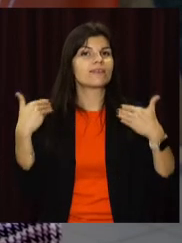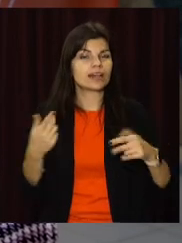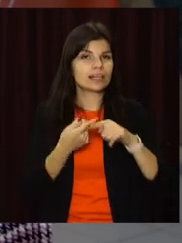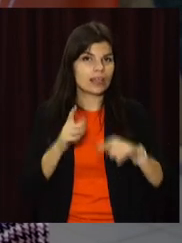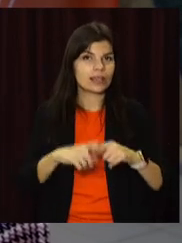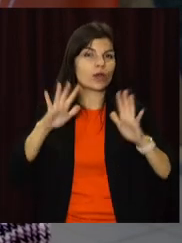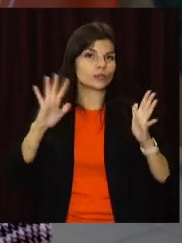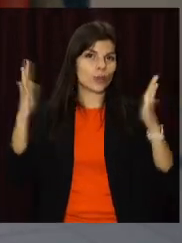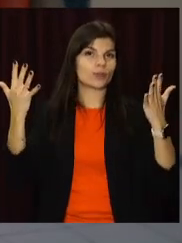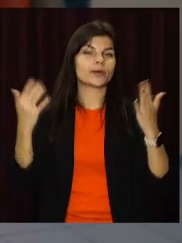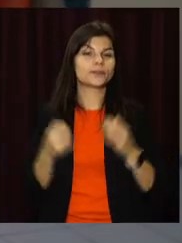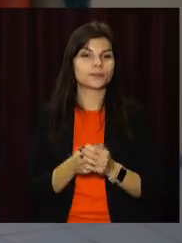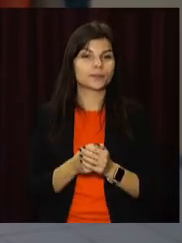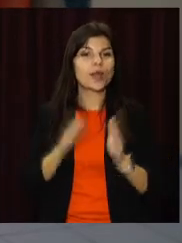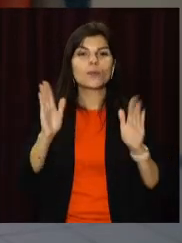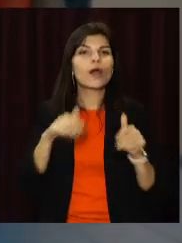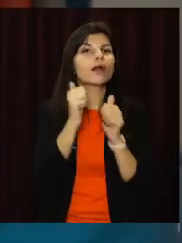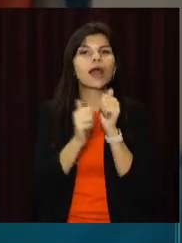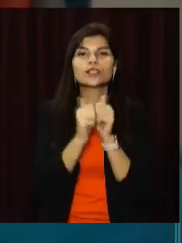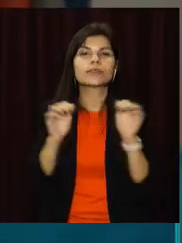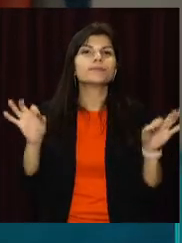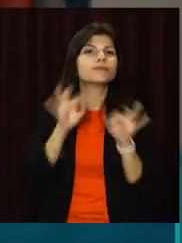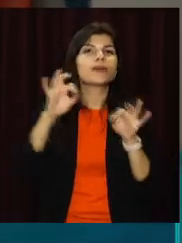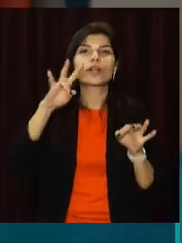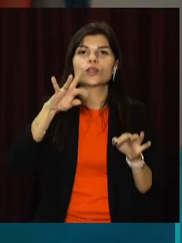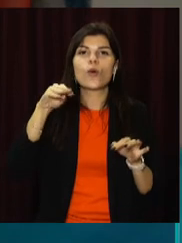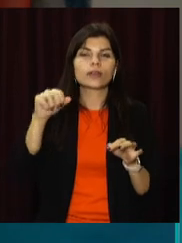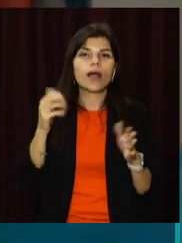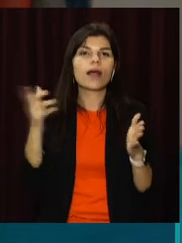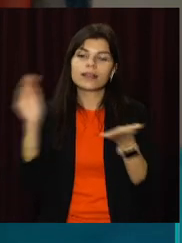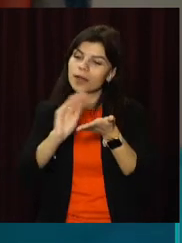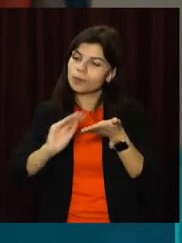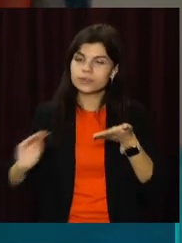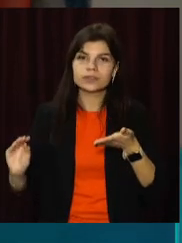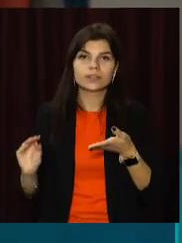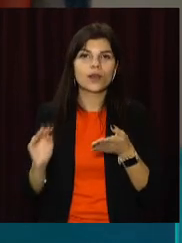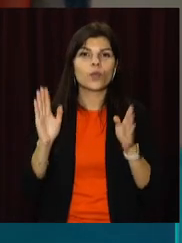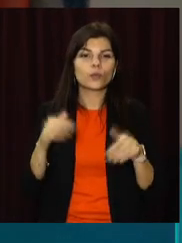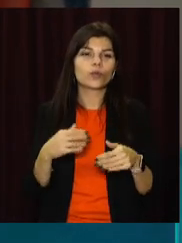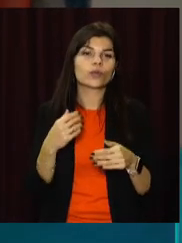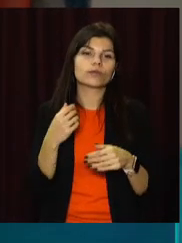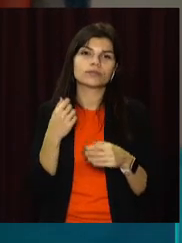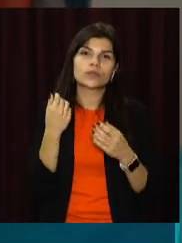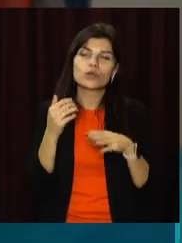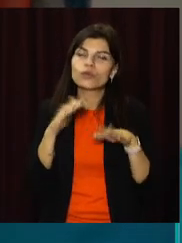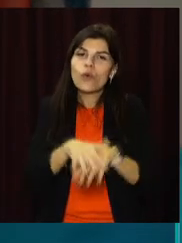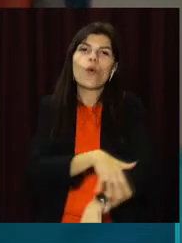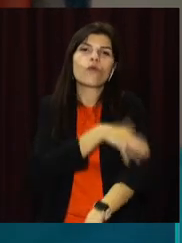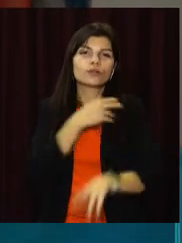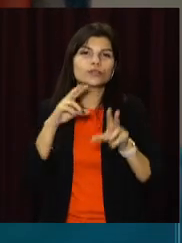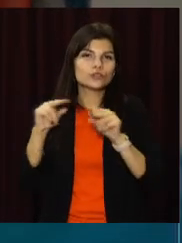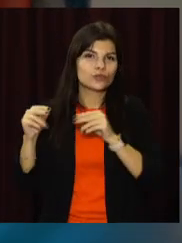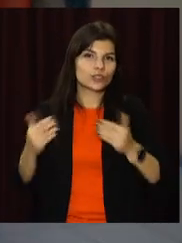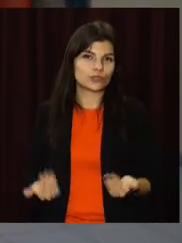цією значною подією. Нехай кожна нота, яка написана Мирославом Скориком, укладе довгу, щасливу і